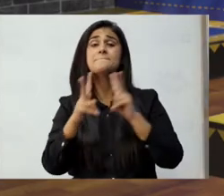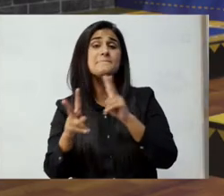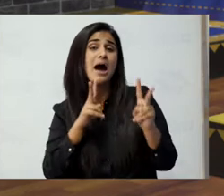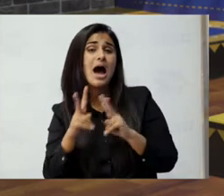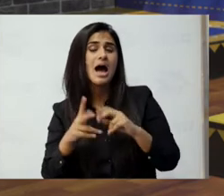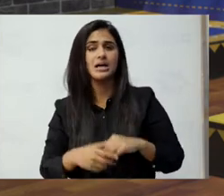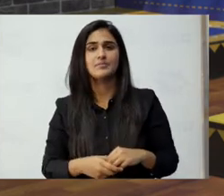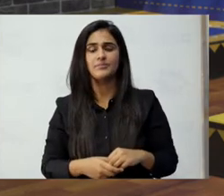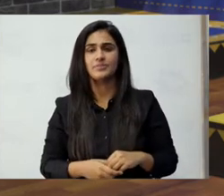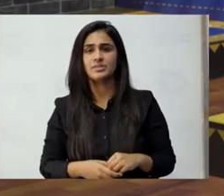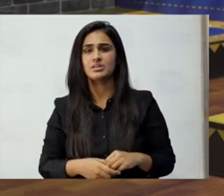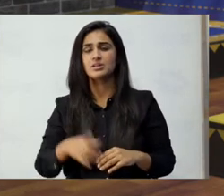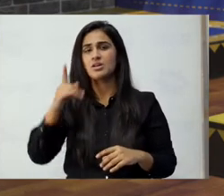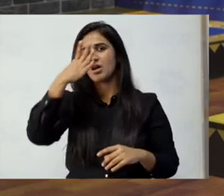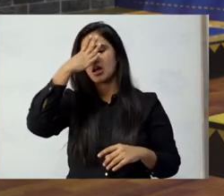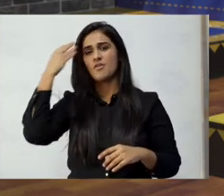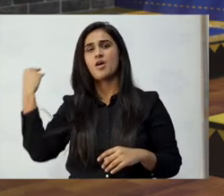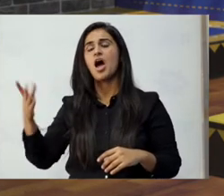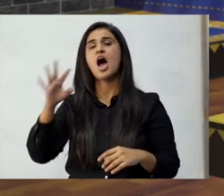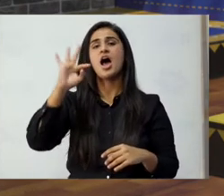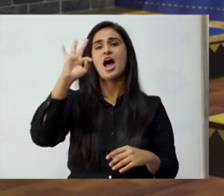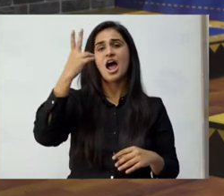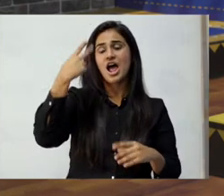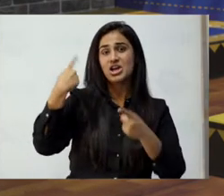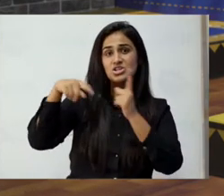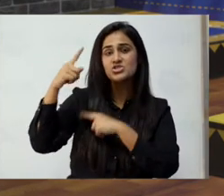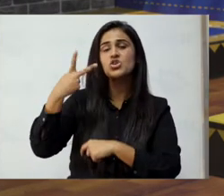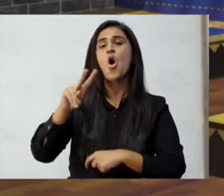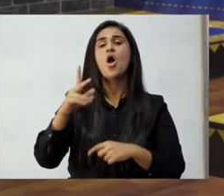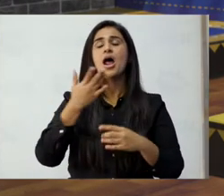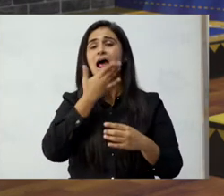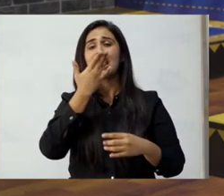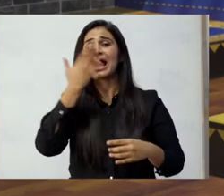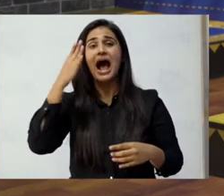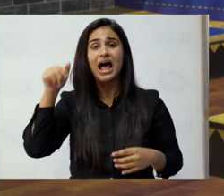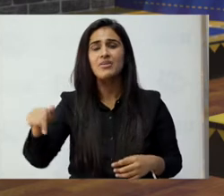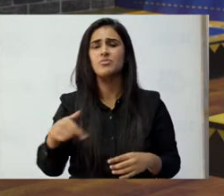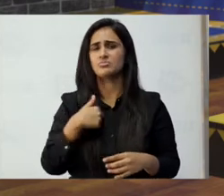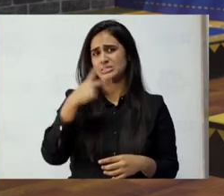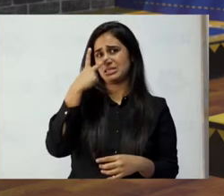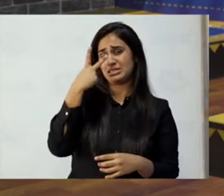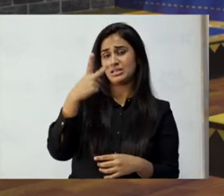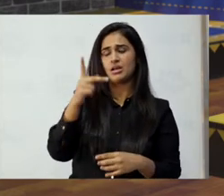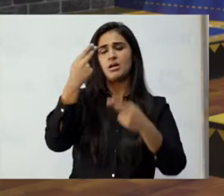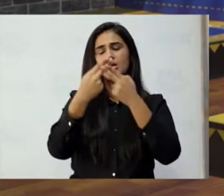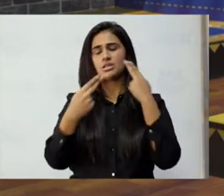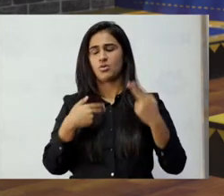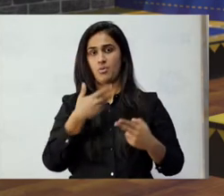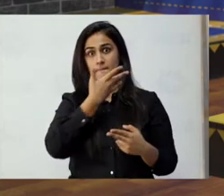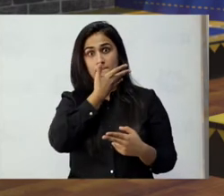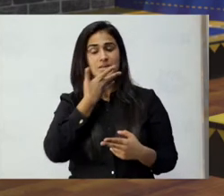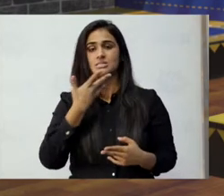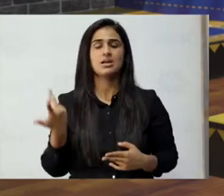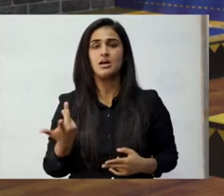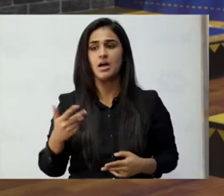یہ ٹاک تھی فرگارٹن ہسٹری آف میوزک کوینز امید ہے آپ نے دیکھی ہوگی آپ کو اچھی لگی ہوگی مجھے بہت